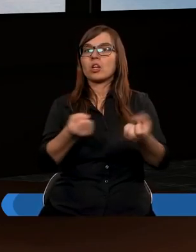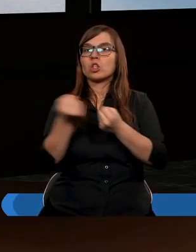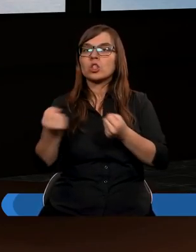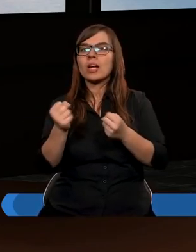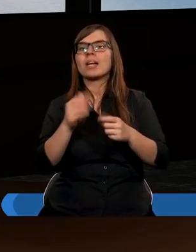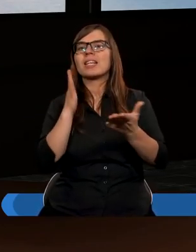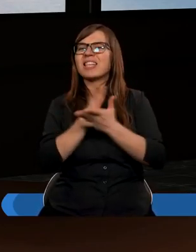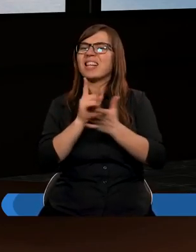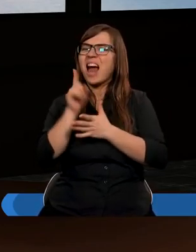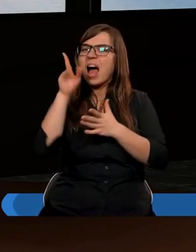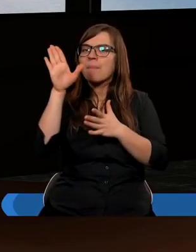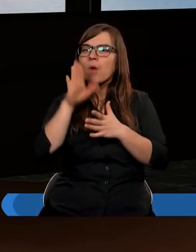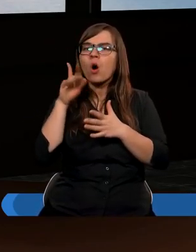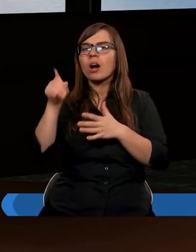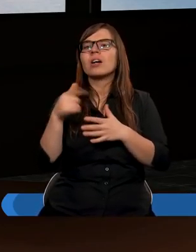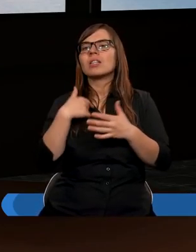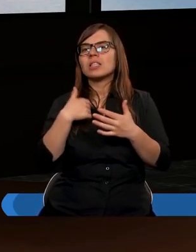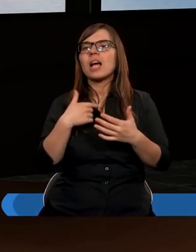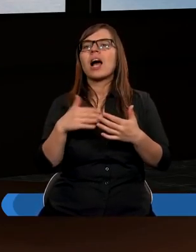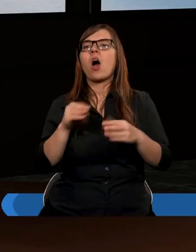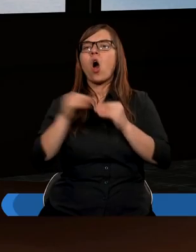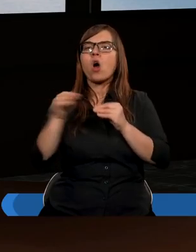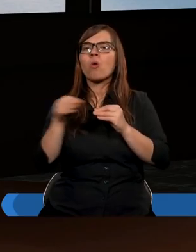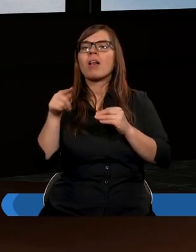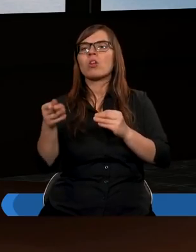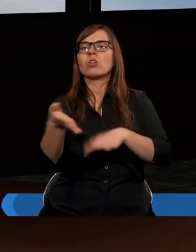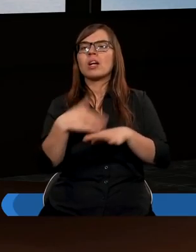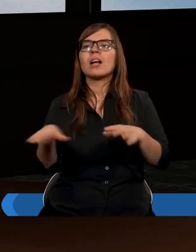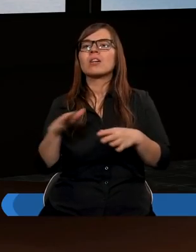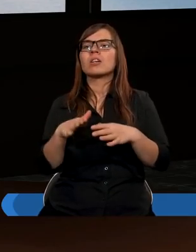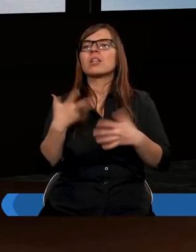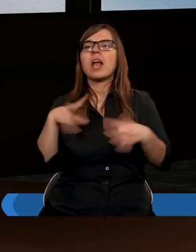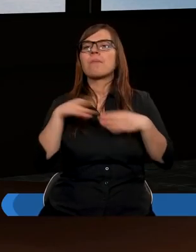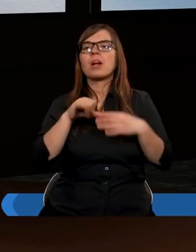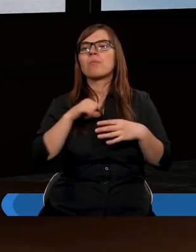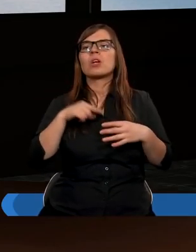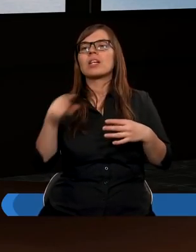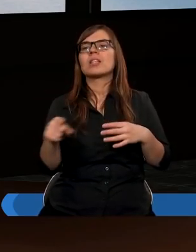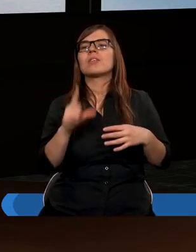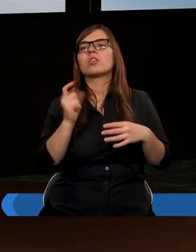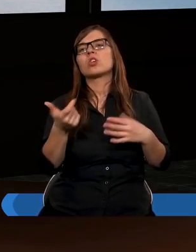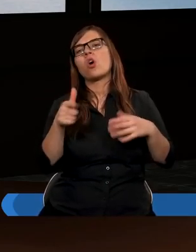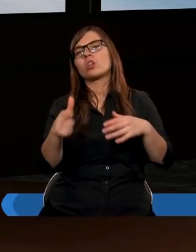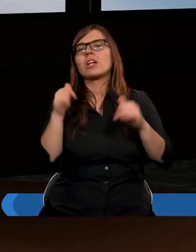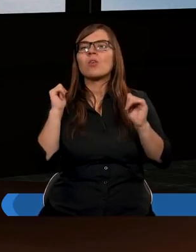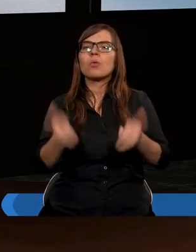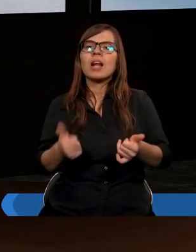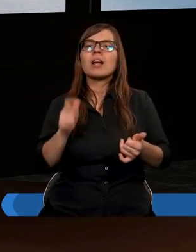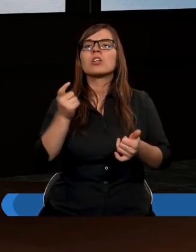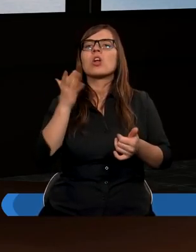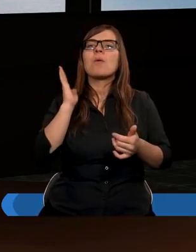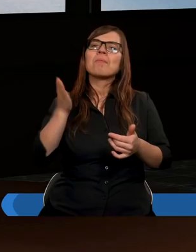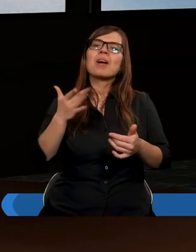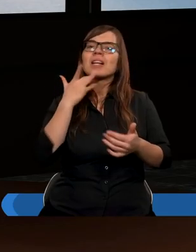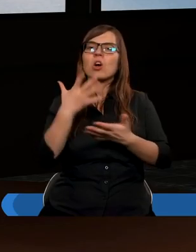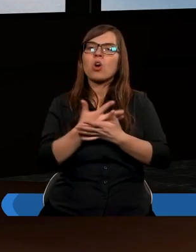to jest dla Boga i w momencie, kiedy ja odkładam tą część, jakby już nie przejmuję się tym, co się z nią stanie, jakie będę